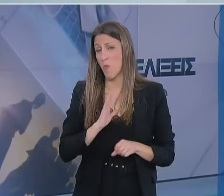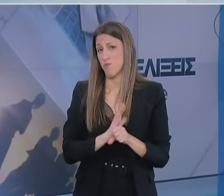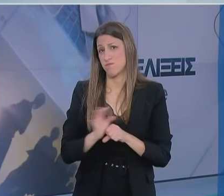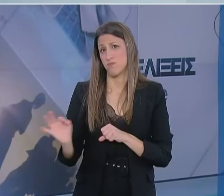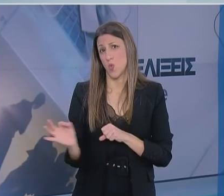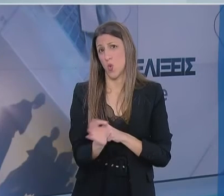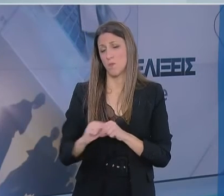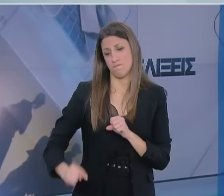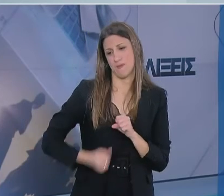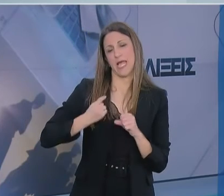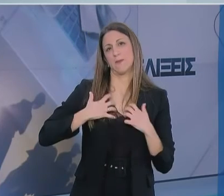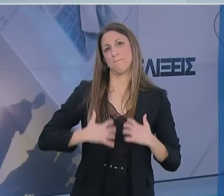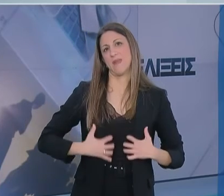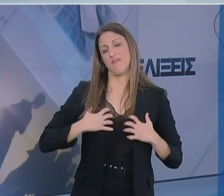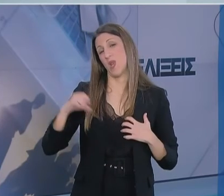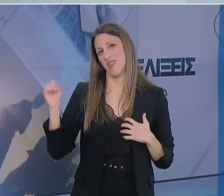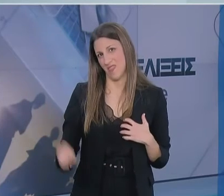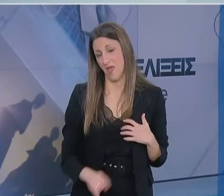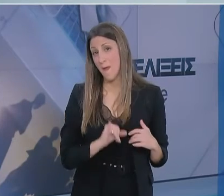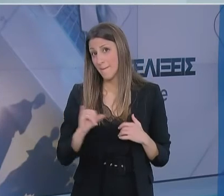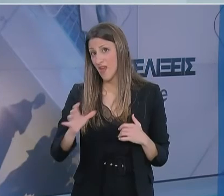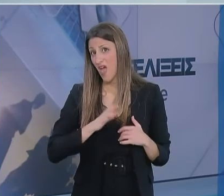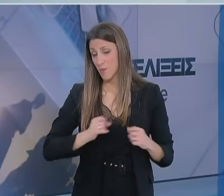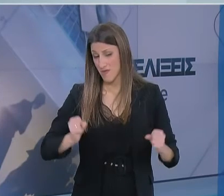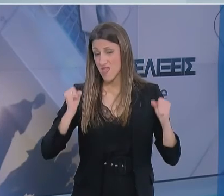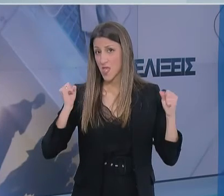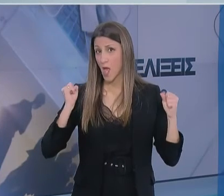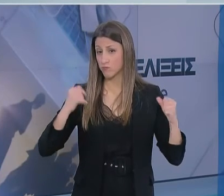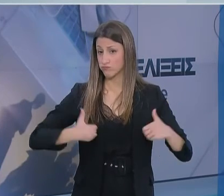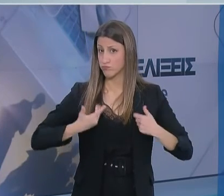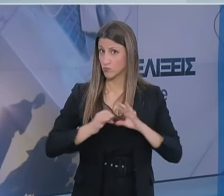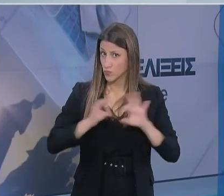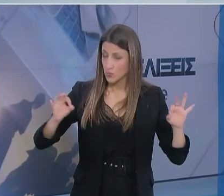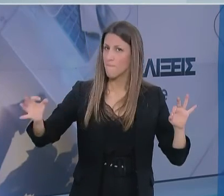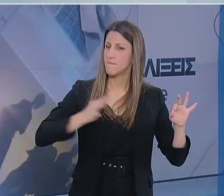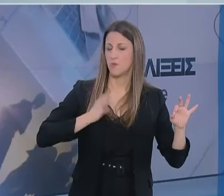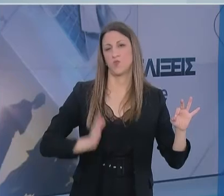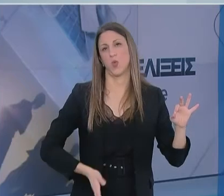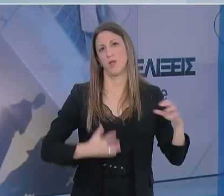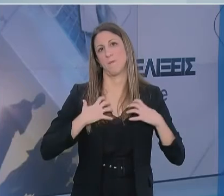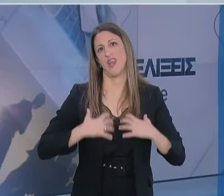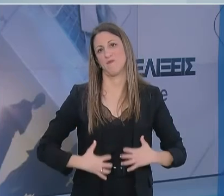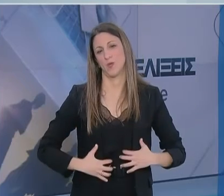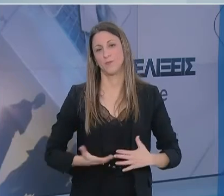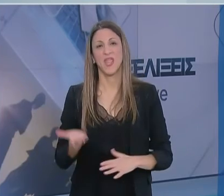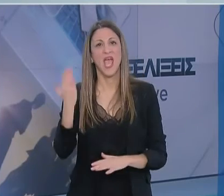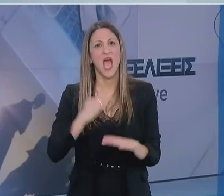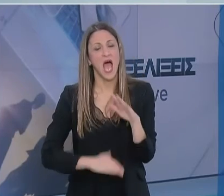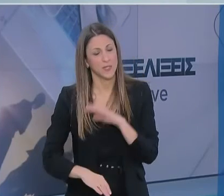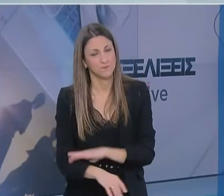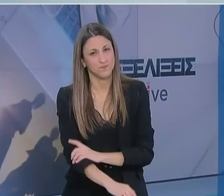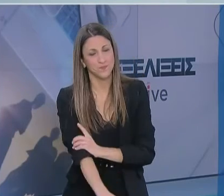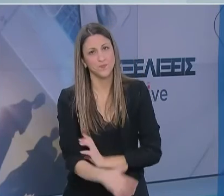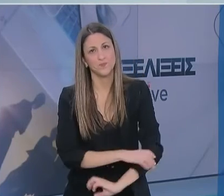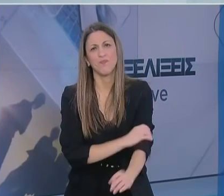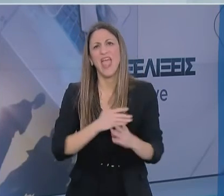Και ιδιαίτερα ένας νέος γερός οργανισμός. Μπορεί να δημοσιευτούν και κάποια περιστατικά τέτοια. Η κυρία Βέρου από την εφημερίδα των